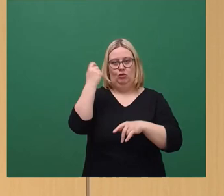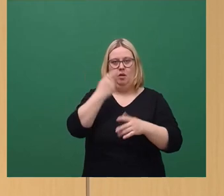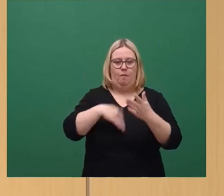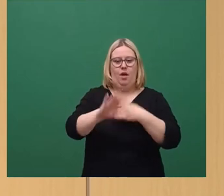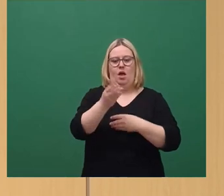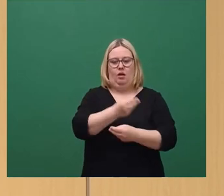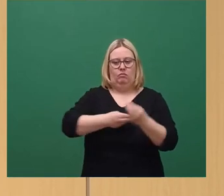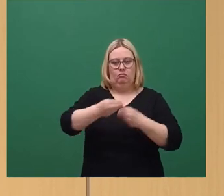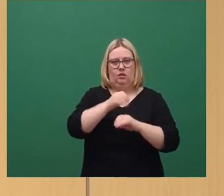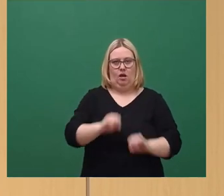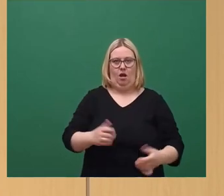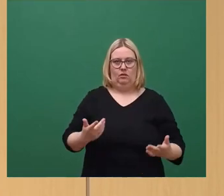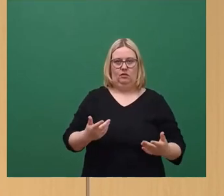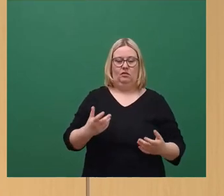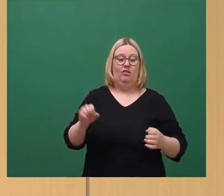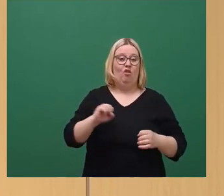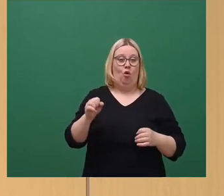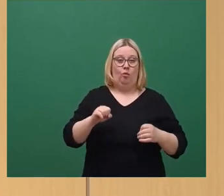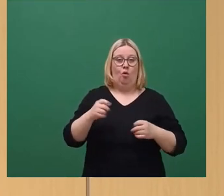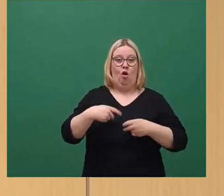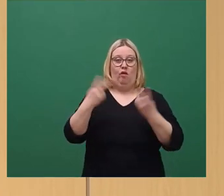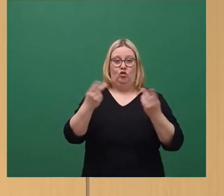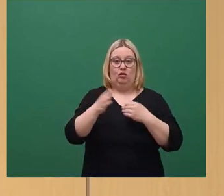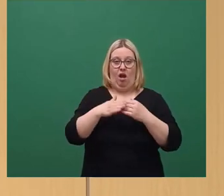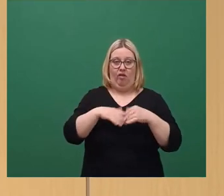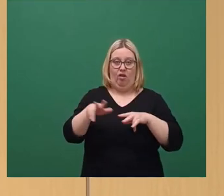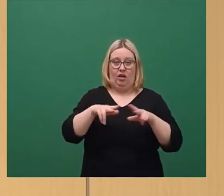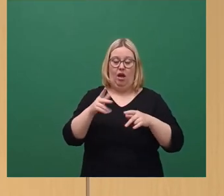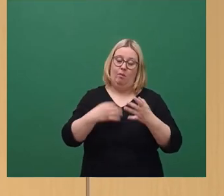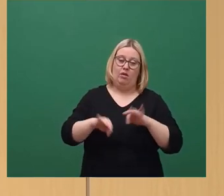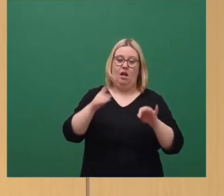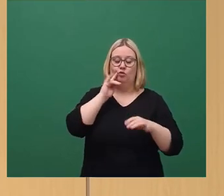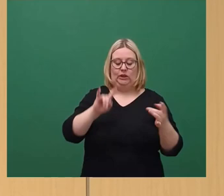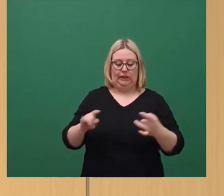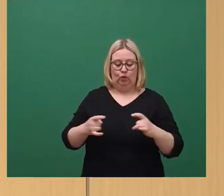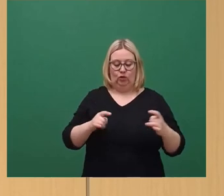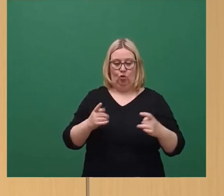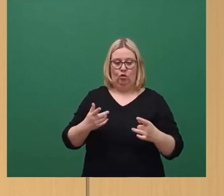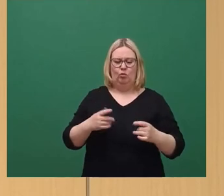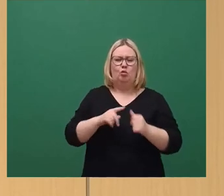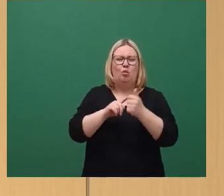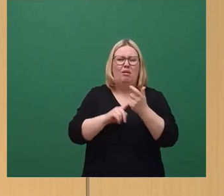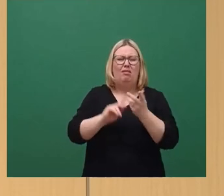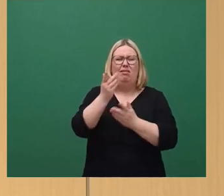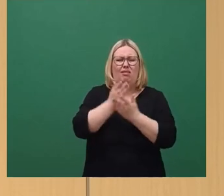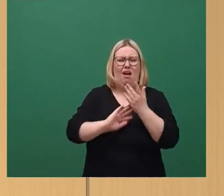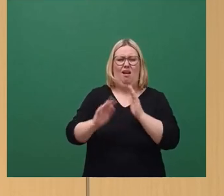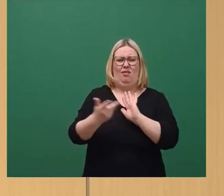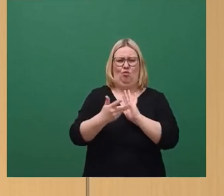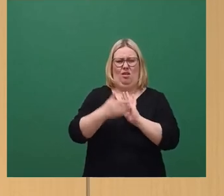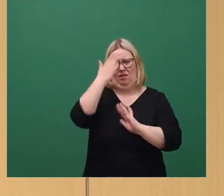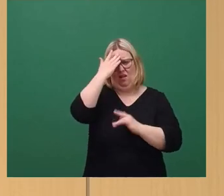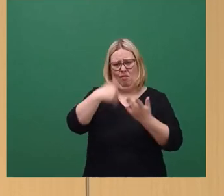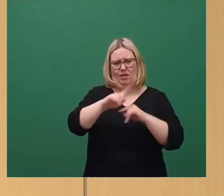intensiver debattieren. Denn der ÖPNV in Dresden hat etwas Besseres verdient als eine Debatte, bei der nur ein Bruchteil über die wahren Fakten Bescheid weiß.